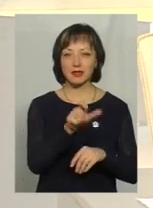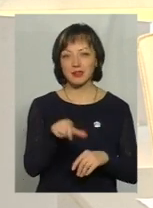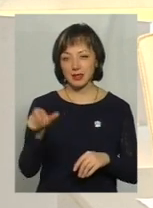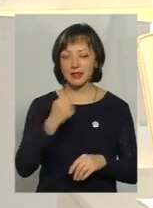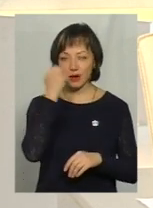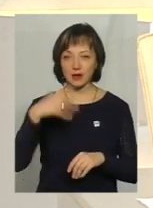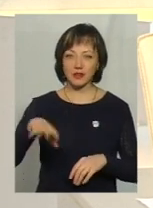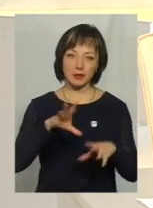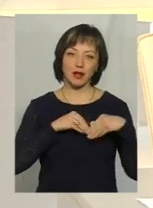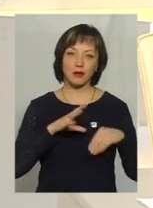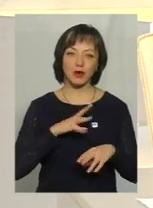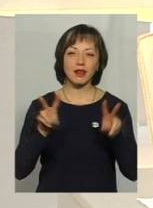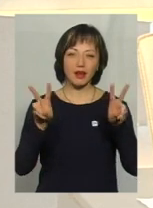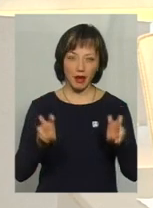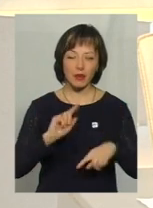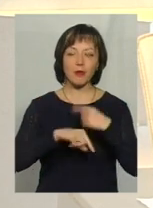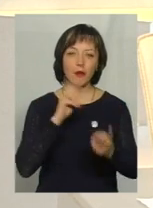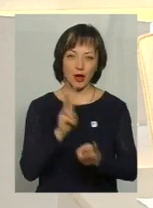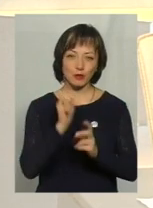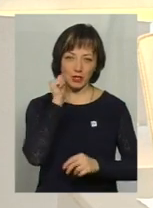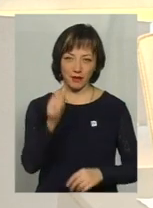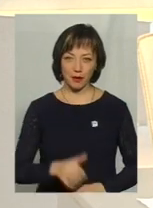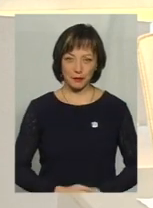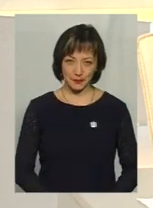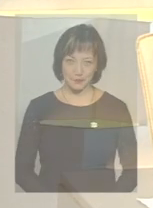дякую всім, хто був із нами. Це була тема. Побачимось завтра.